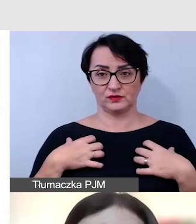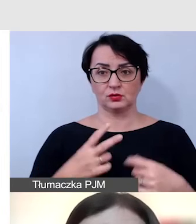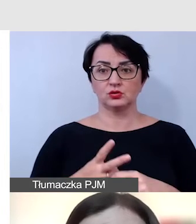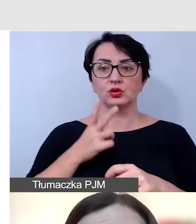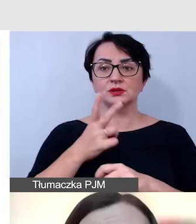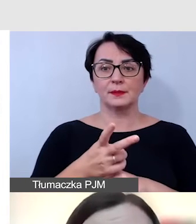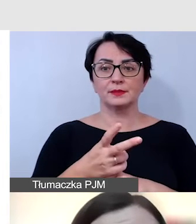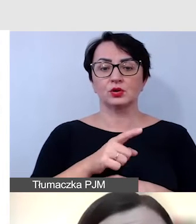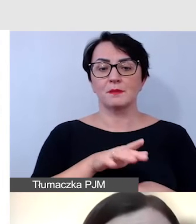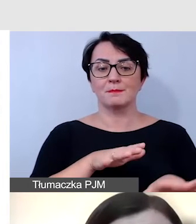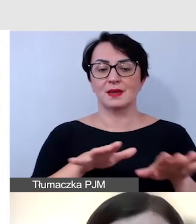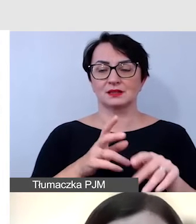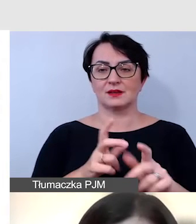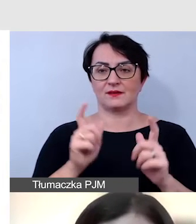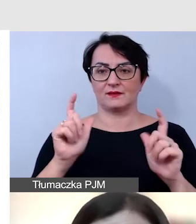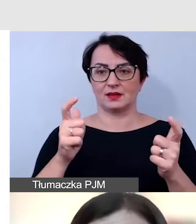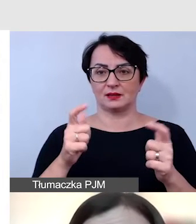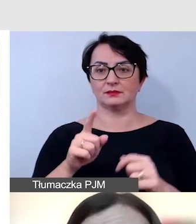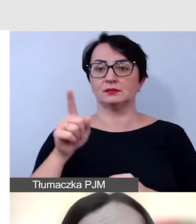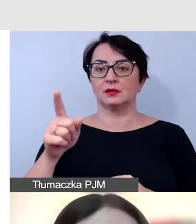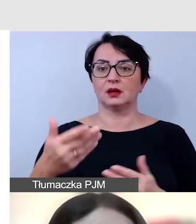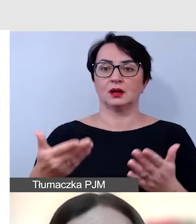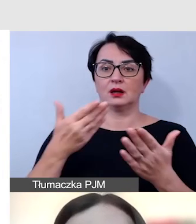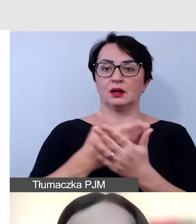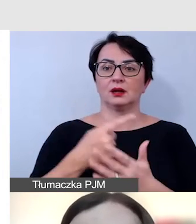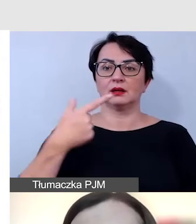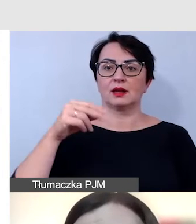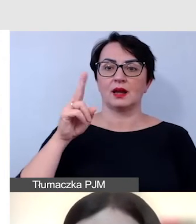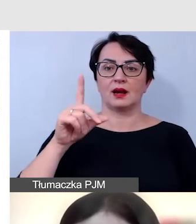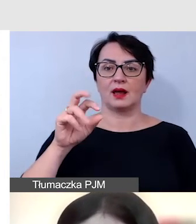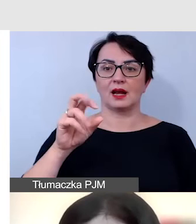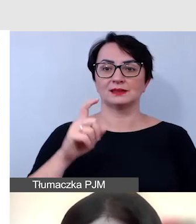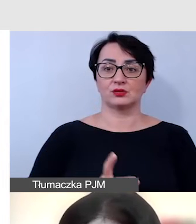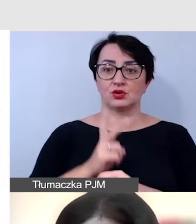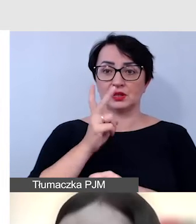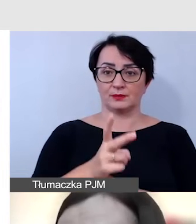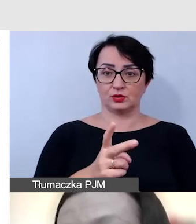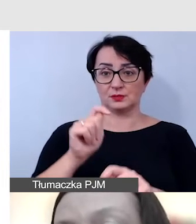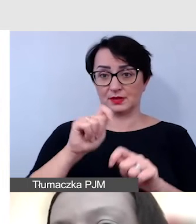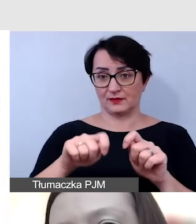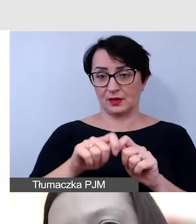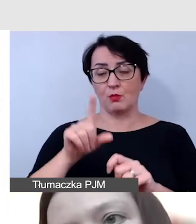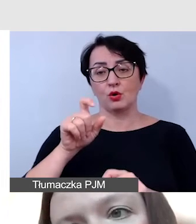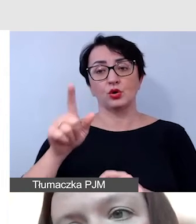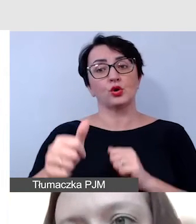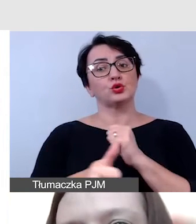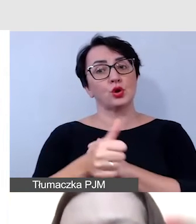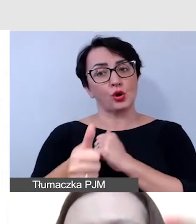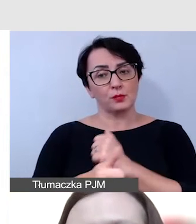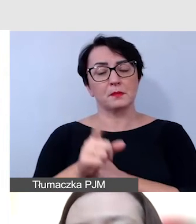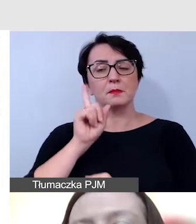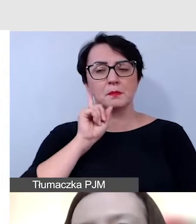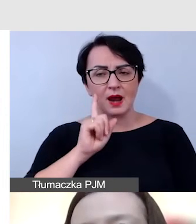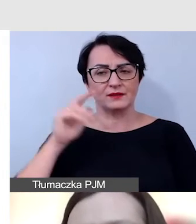wydarzenia. Sprawdzamy deklarację dostępności, bowiem w tym dokumencie, który teoretycznie wiąże się ze stroną